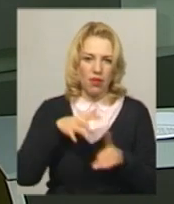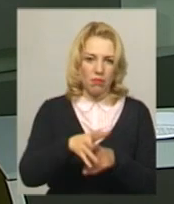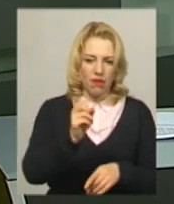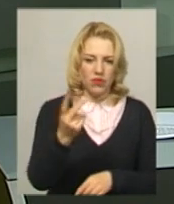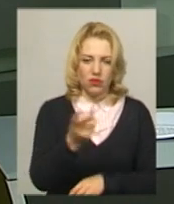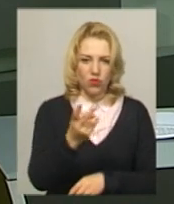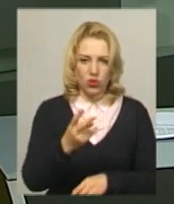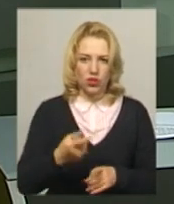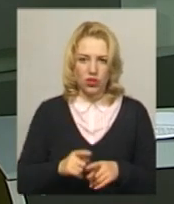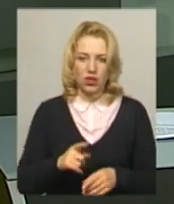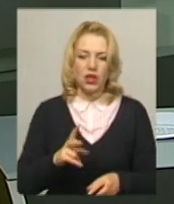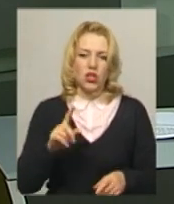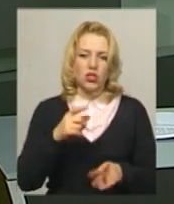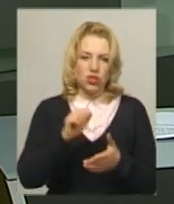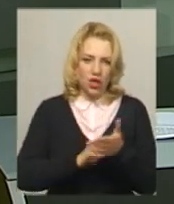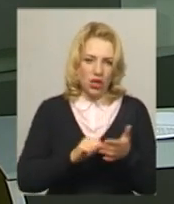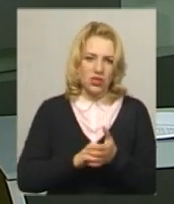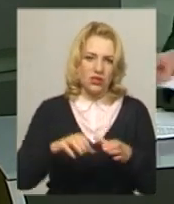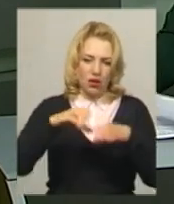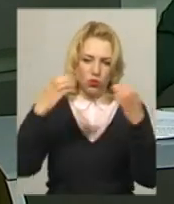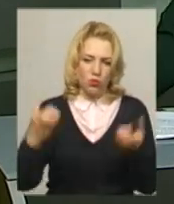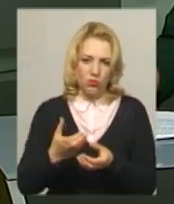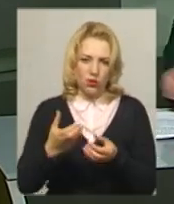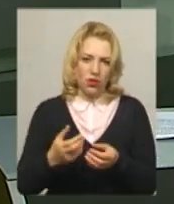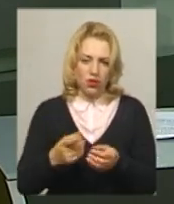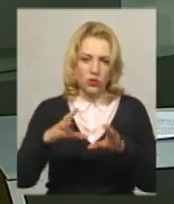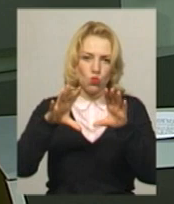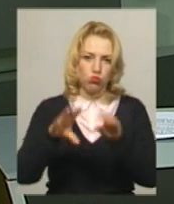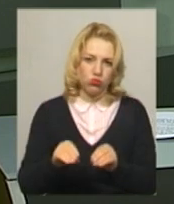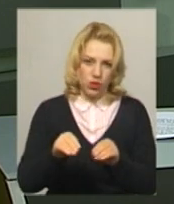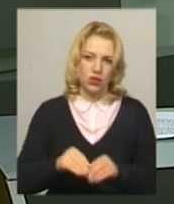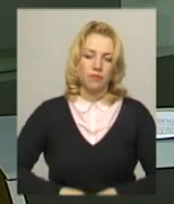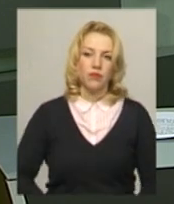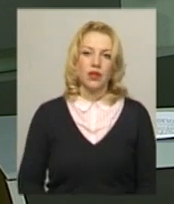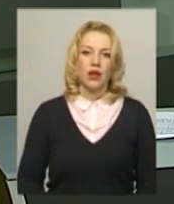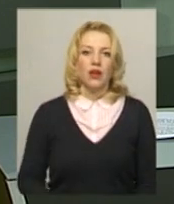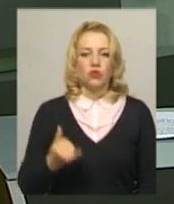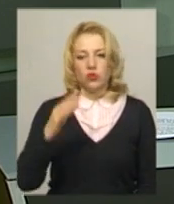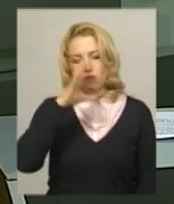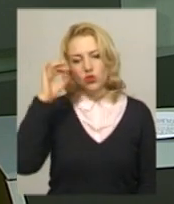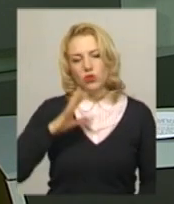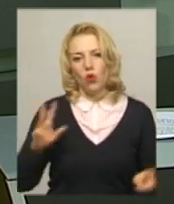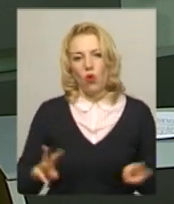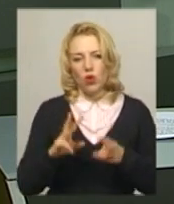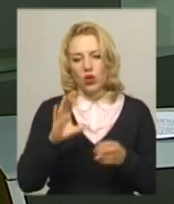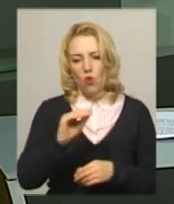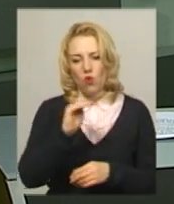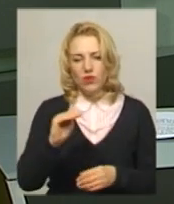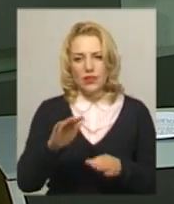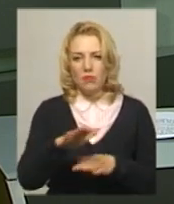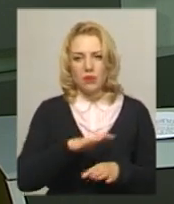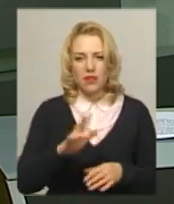їх через спущене колесо автомобіля однокласника. Сьогодні вночі горіло офісне приміщення на території